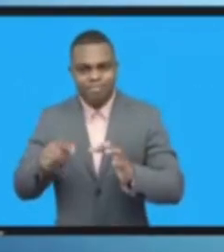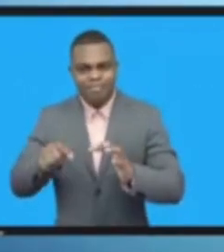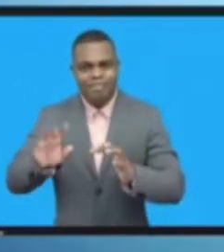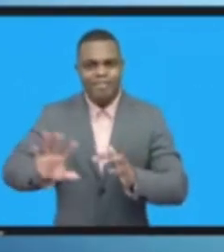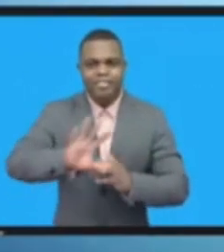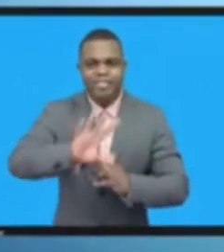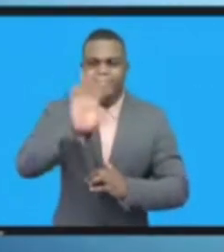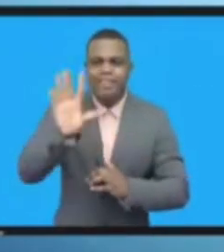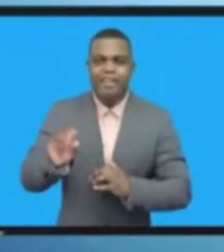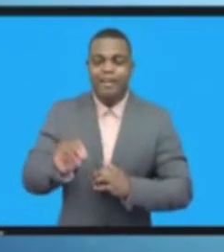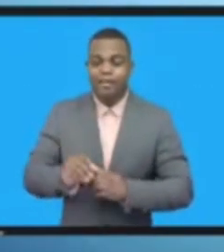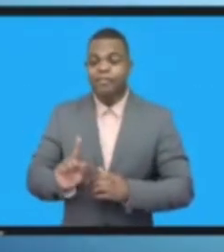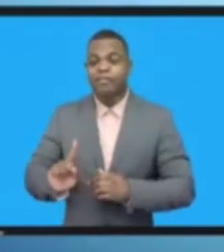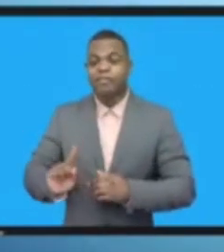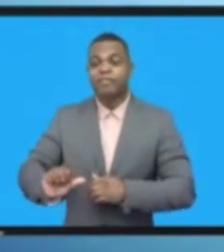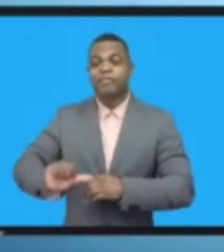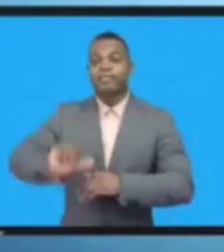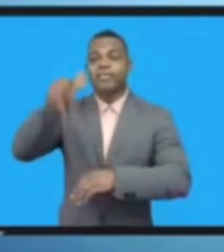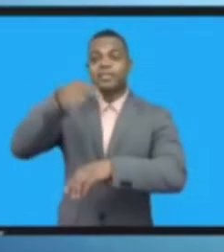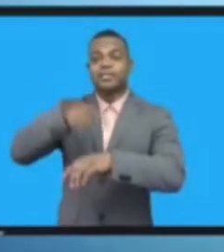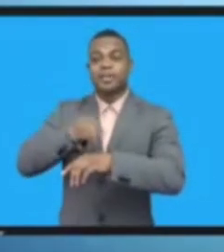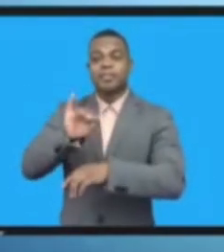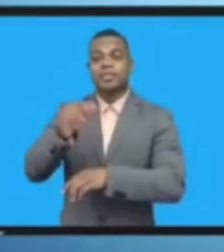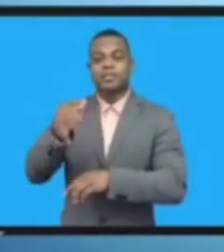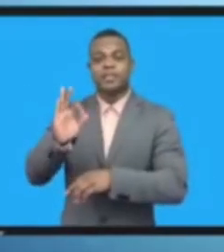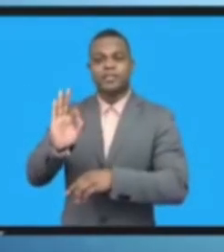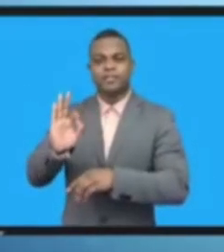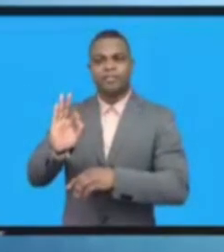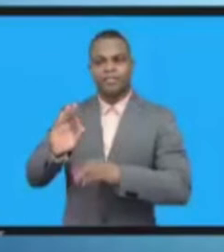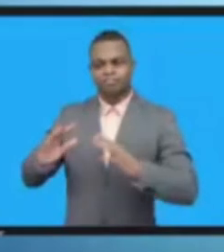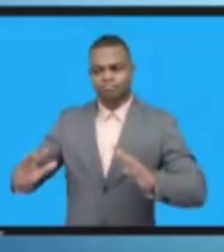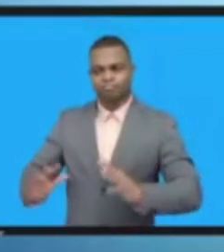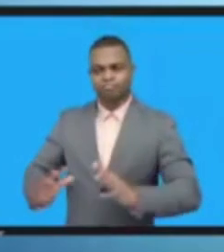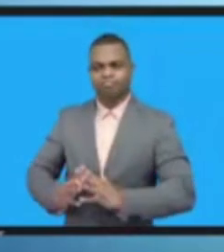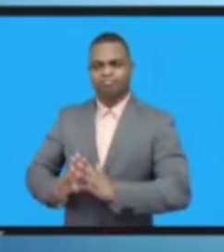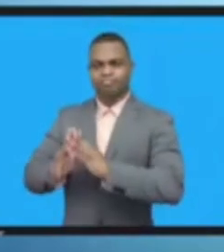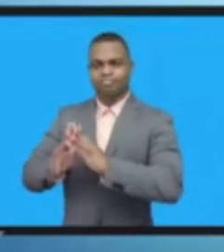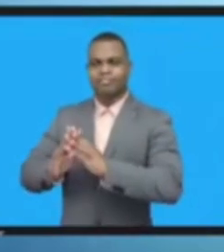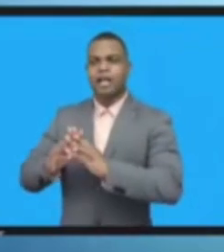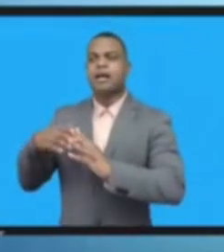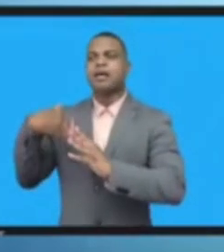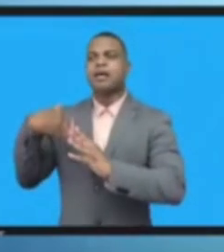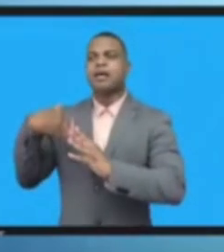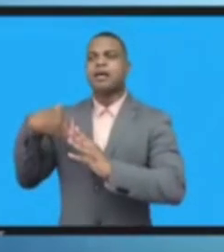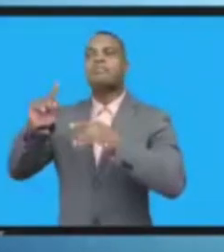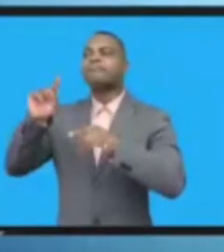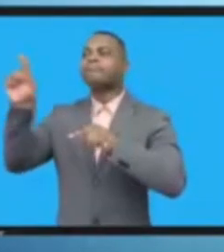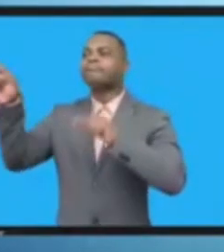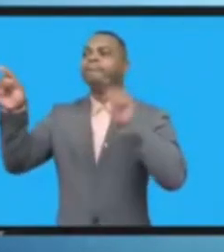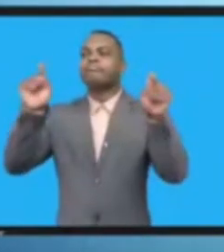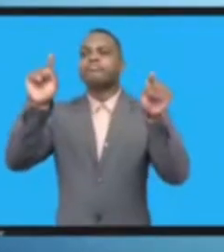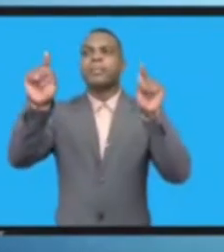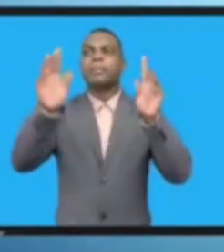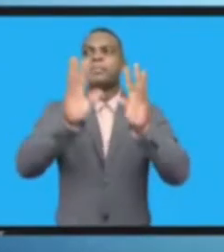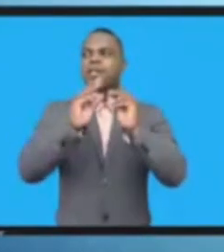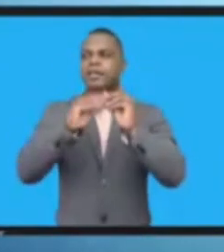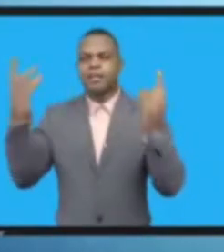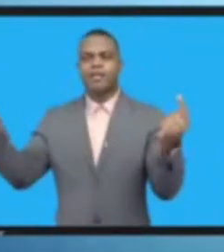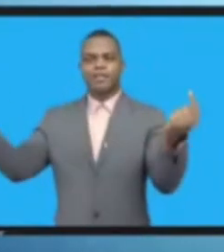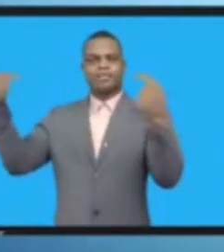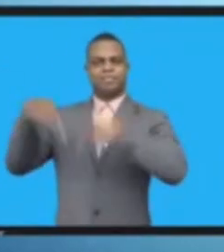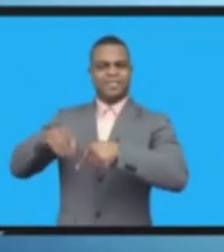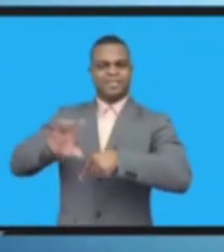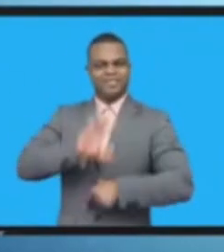منتدى حكمة الانترنت وكذلك القارة التي يوجد بها المزيد من الأفاق